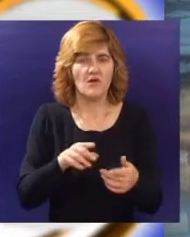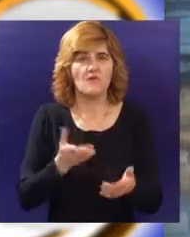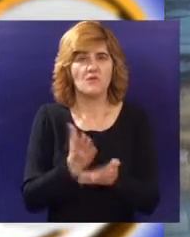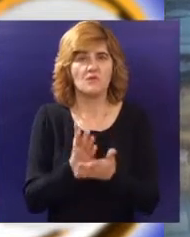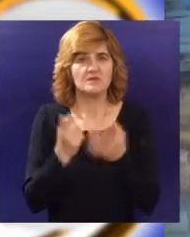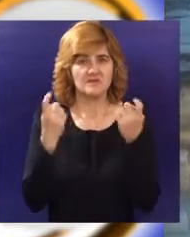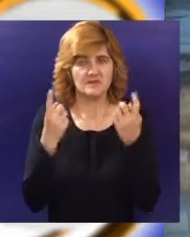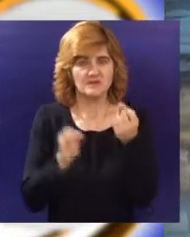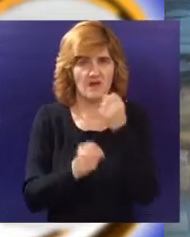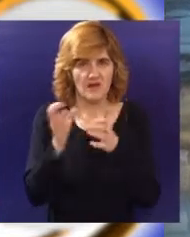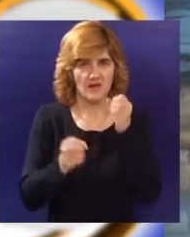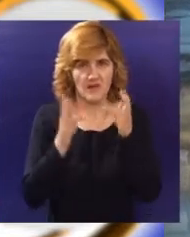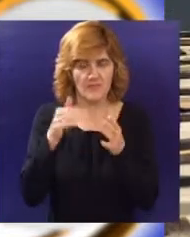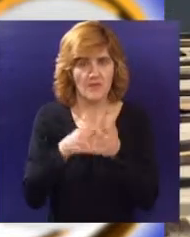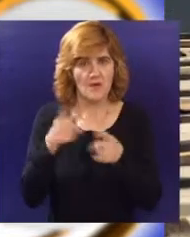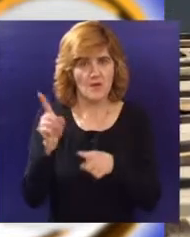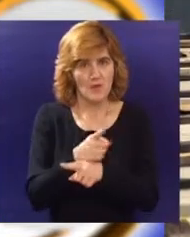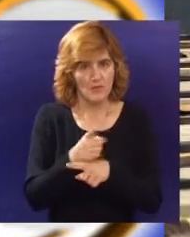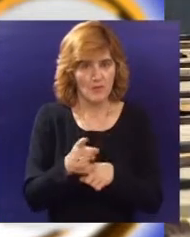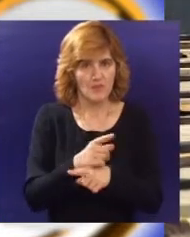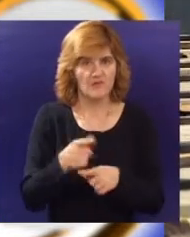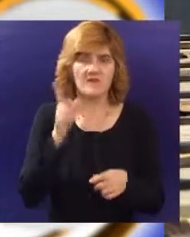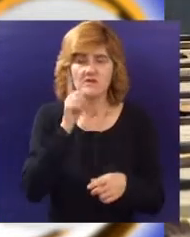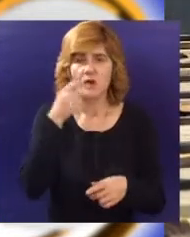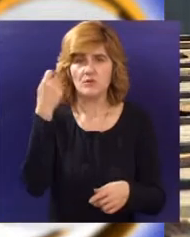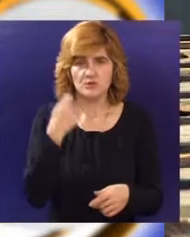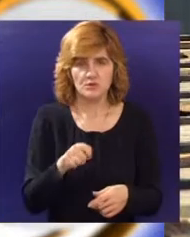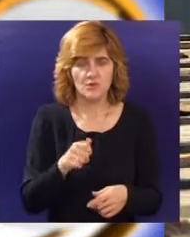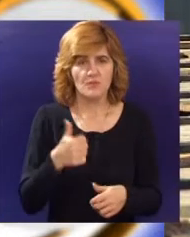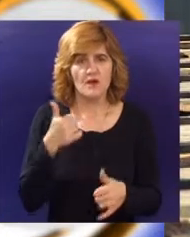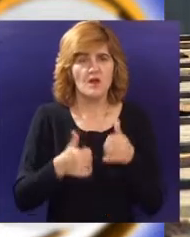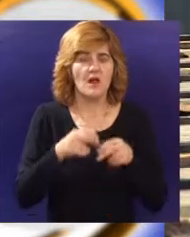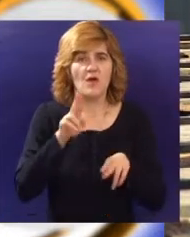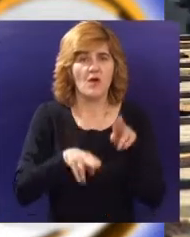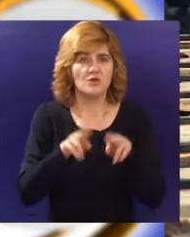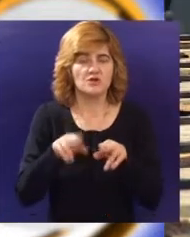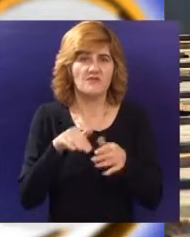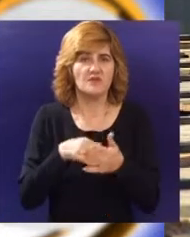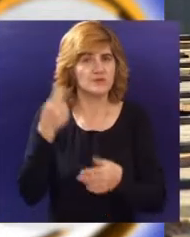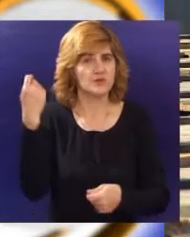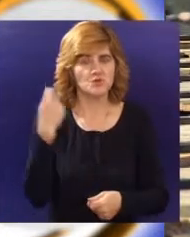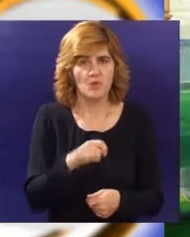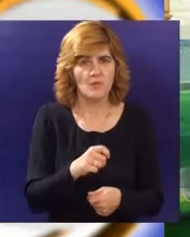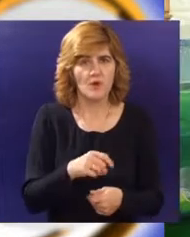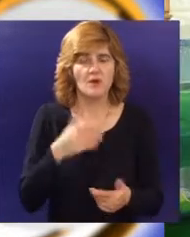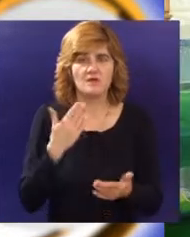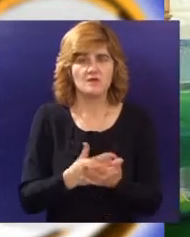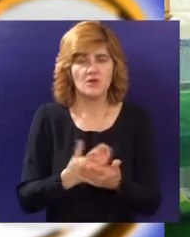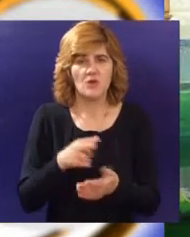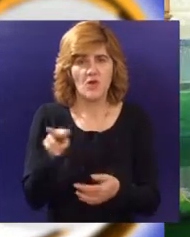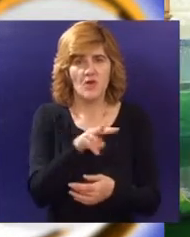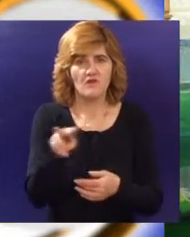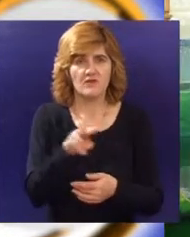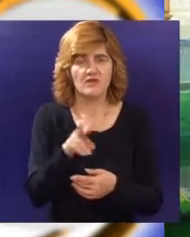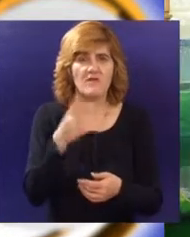fontana rekonstruisana, osim što će to koštati kao da se gradi nova, i održavanje će biti papreno skupo. Za održavanje jedine dve fontane od